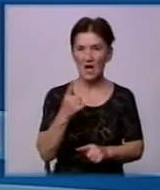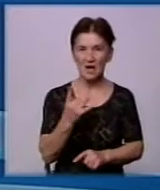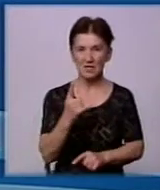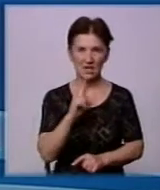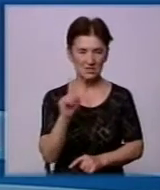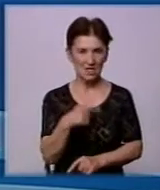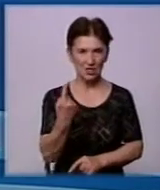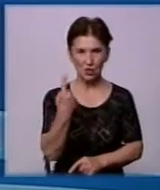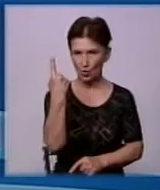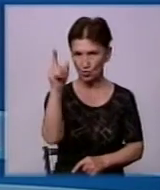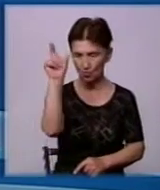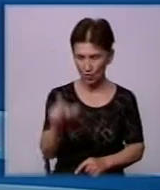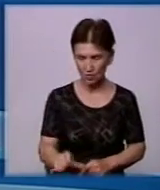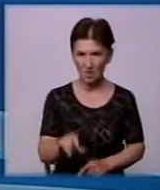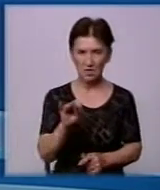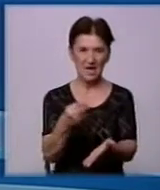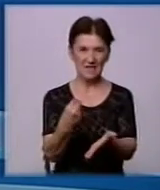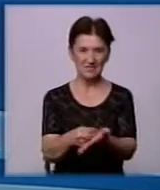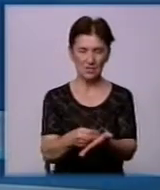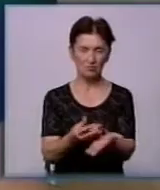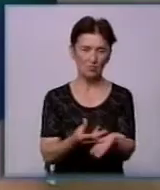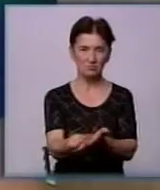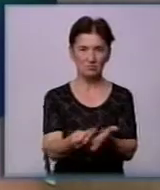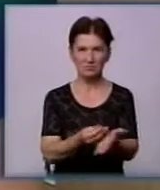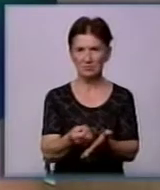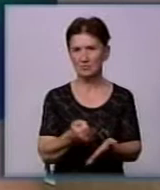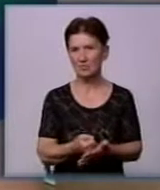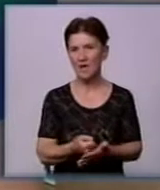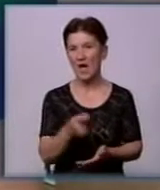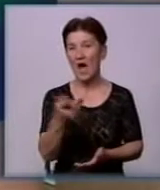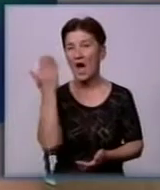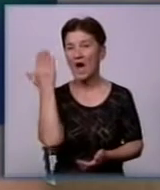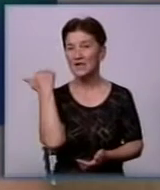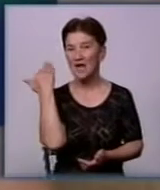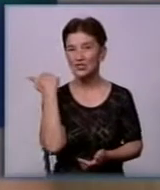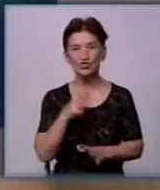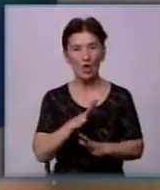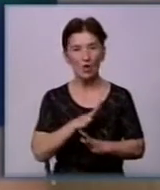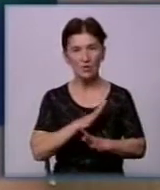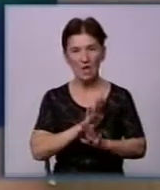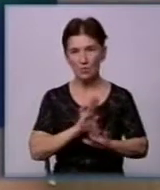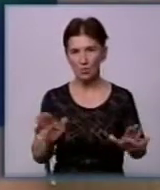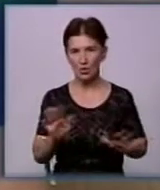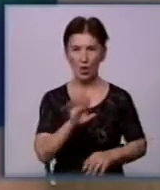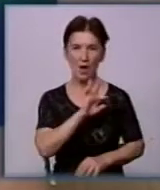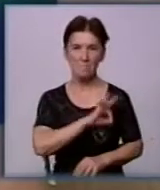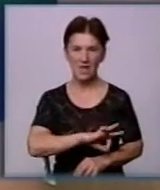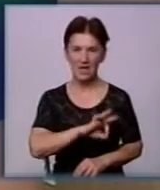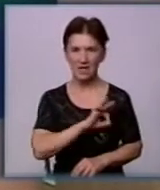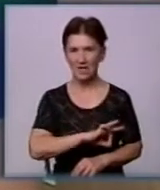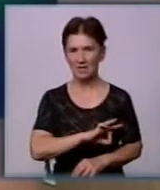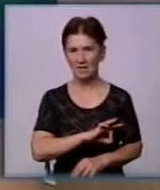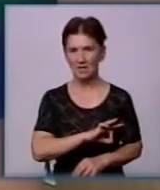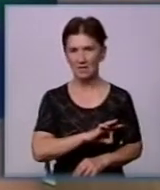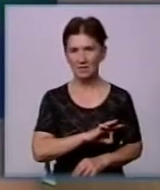Додали пільги та змінили суму довічного пансіону. Раніше не було пільг, передбачених почесним громадянам міста. Взагалі ніяких?